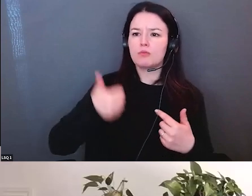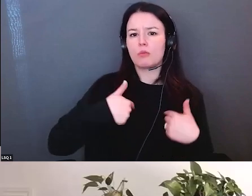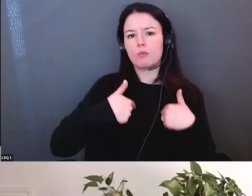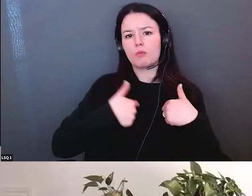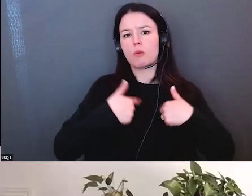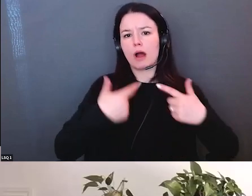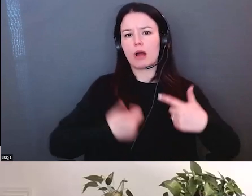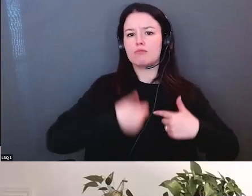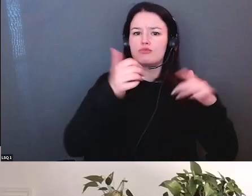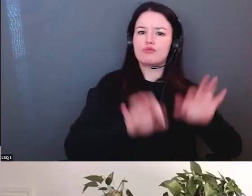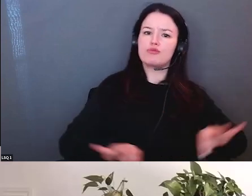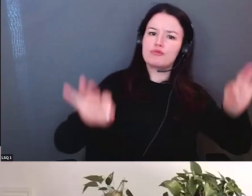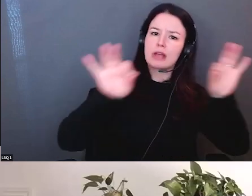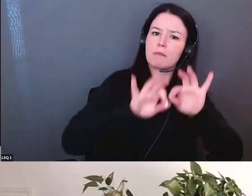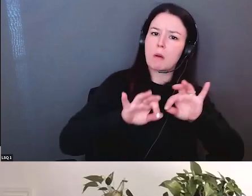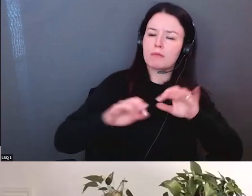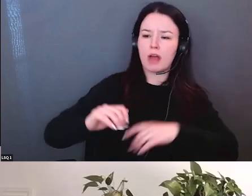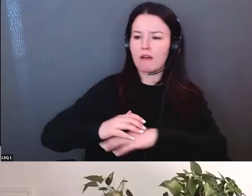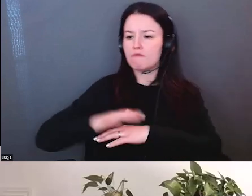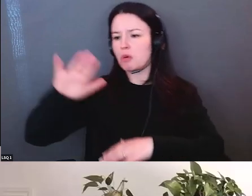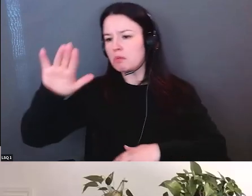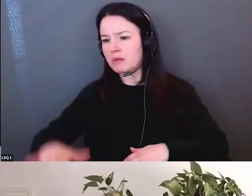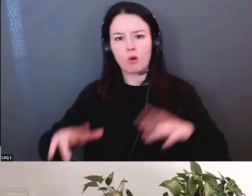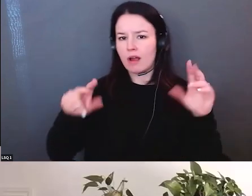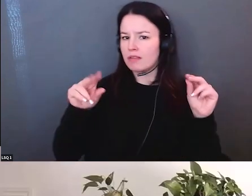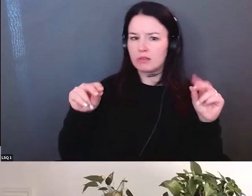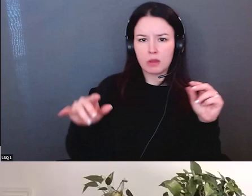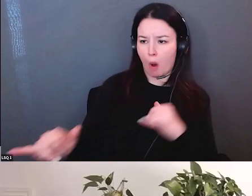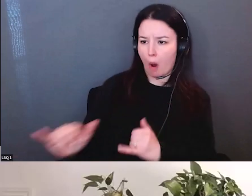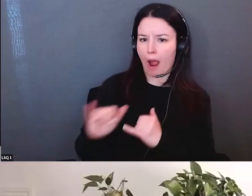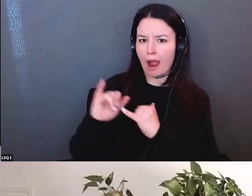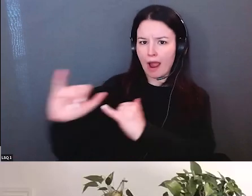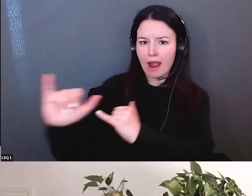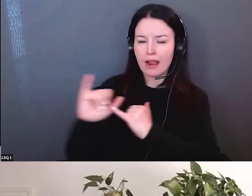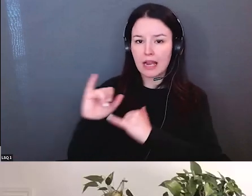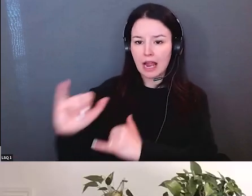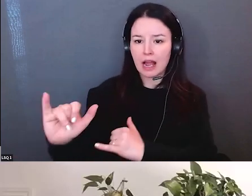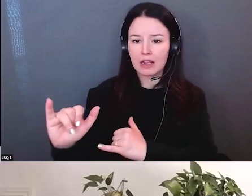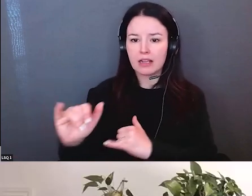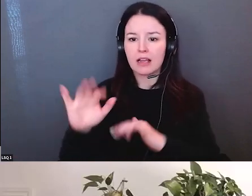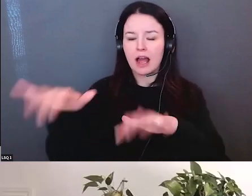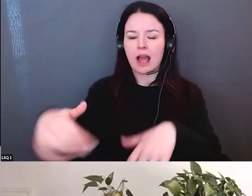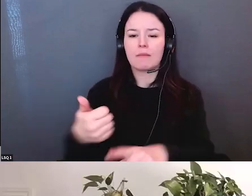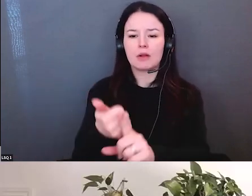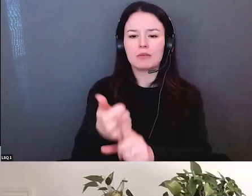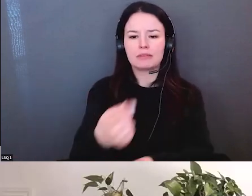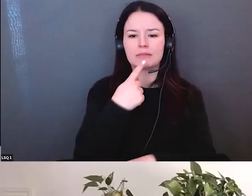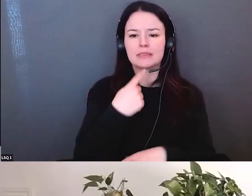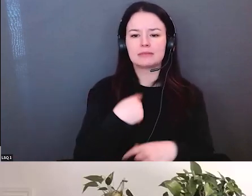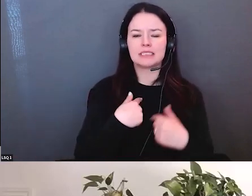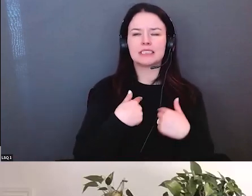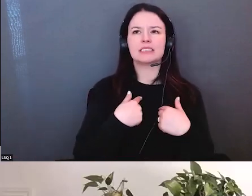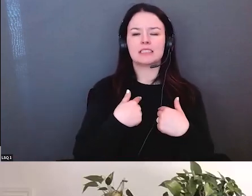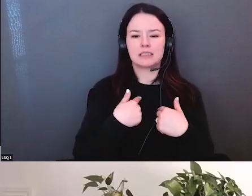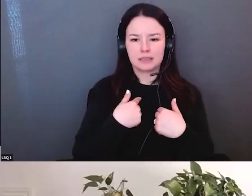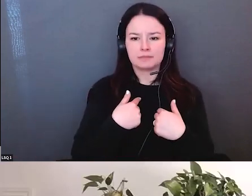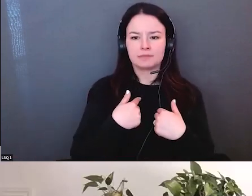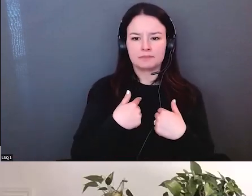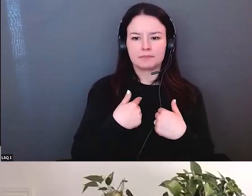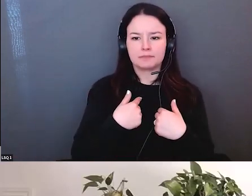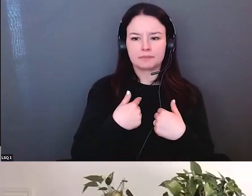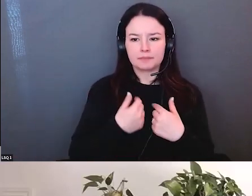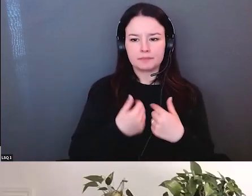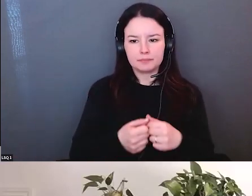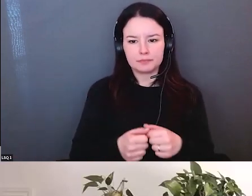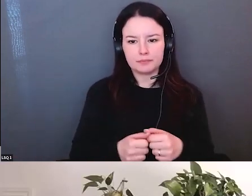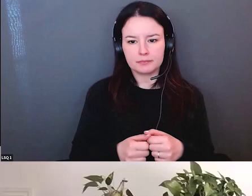vivre de longues vies créateur a créé tout cela a tout fourni pour nous et si nous développons nos idées nous allons